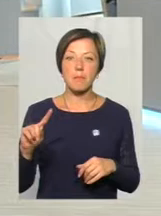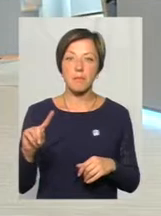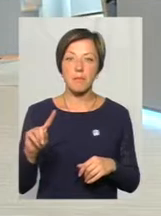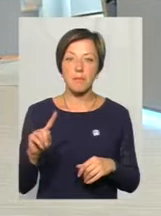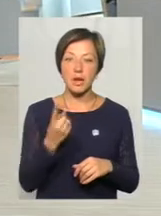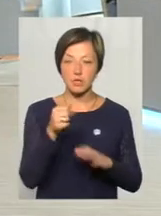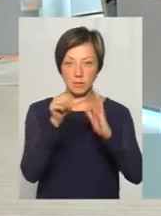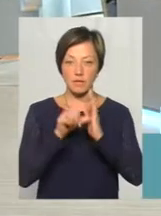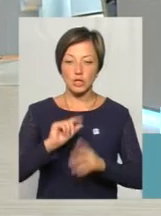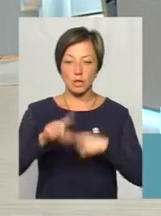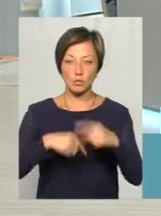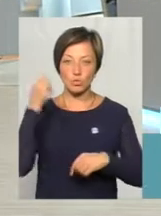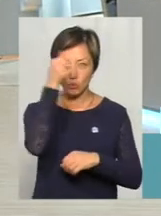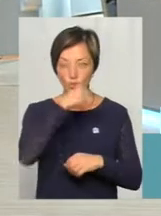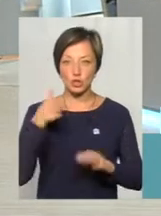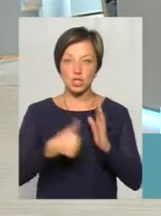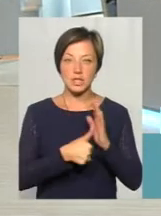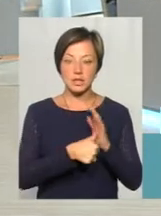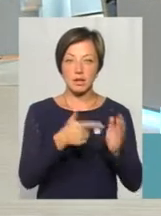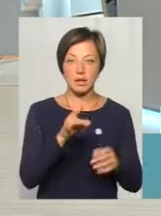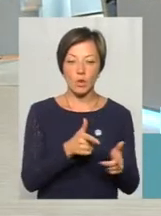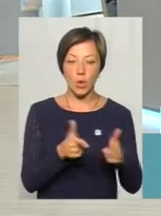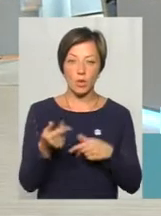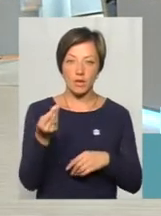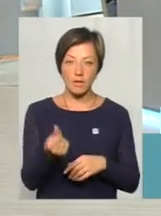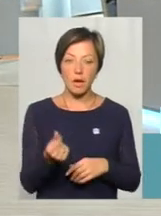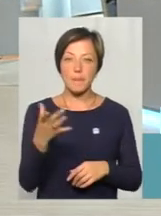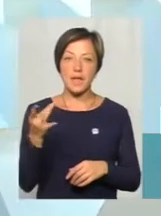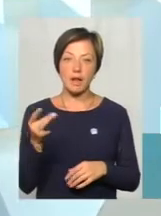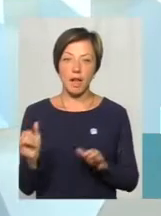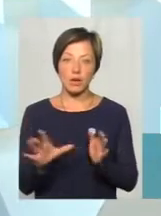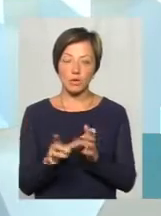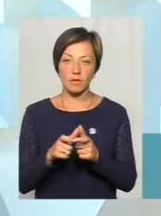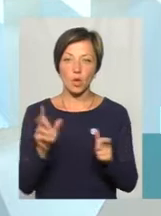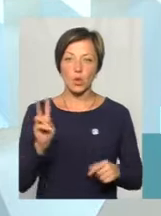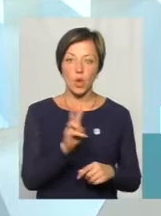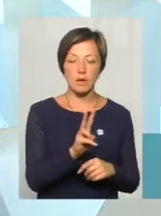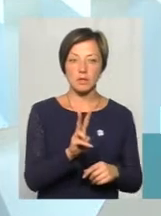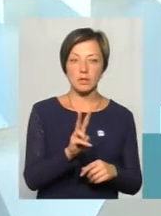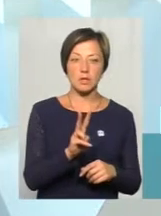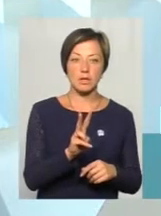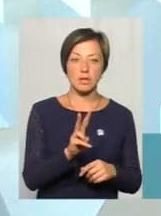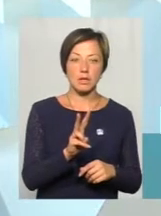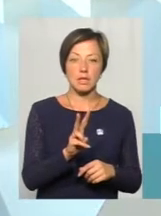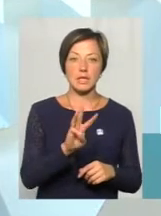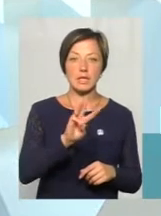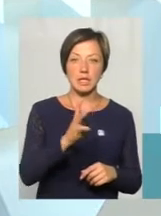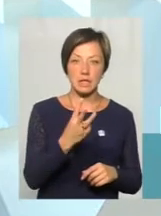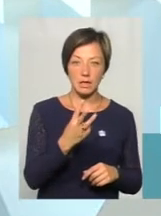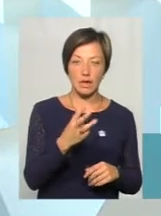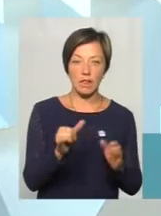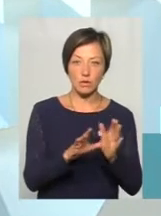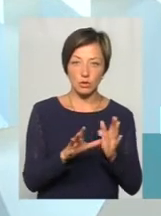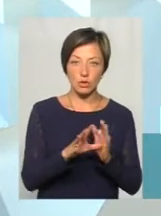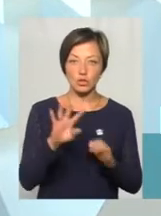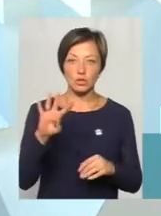перше півріччя наступного року. 6 гривень готівка, 5 гривень електронний квиток, тролейбус – 3 гривні електронний